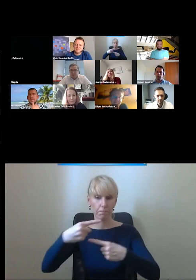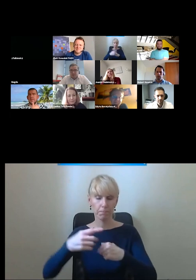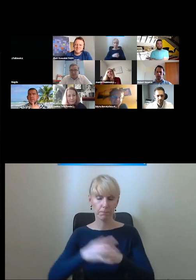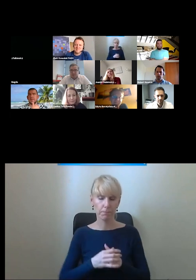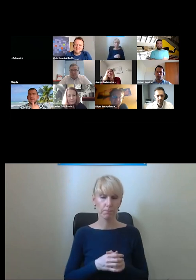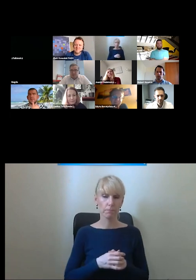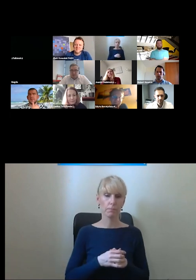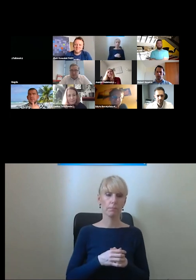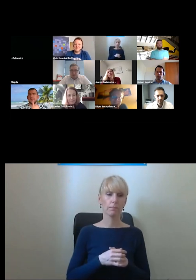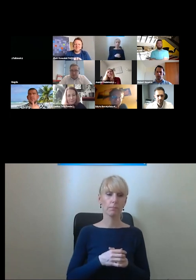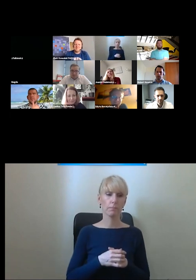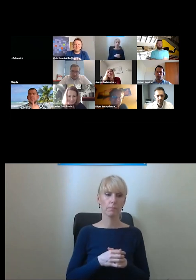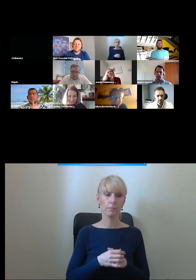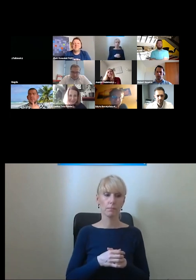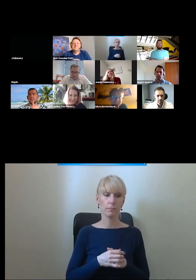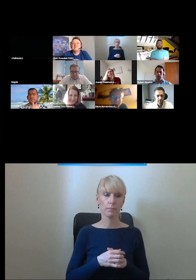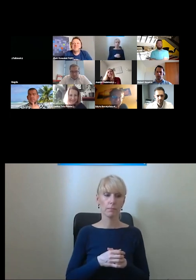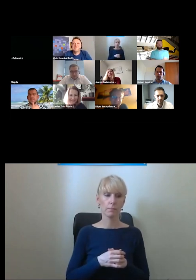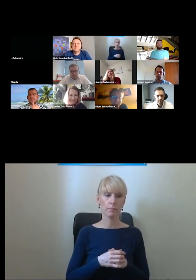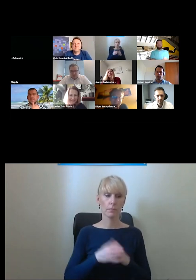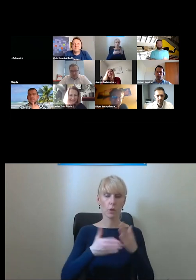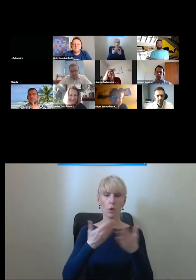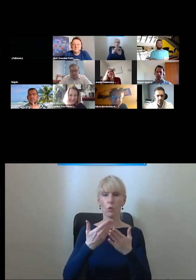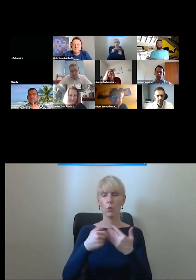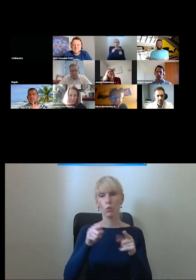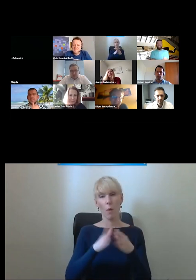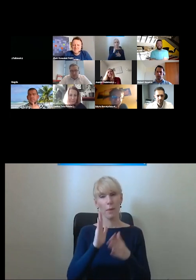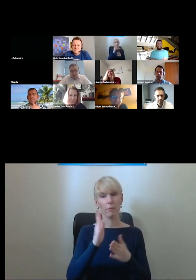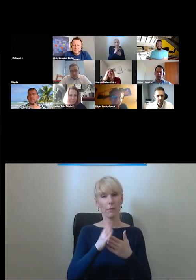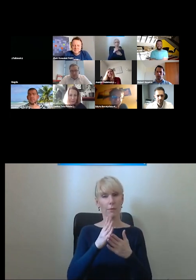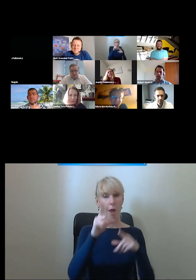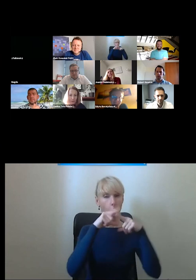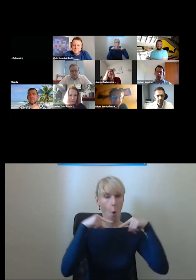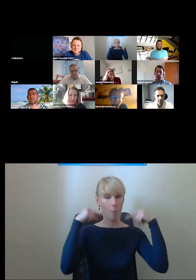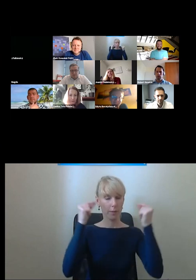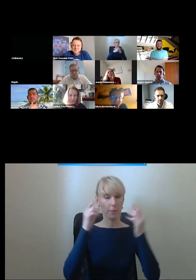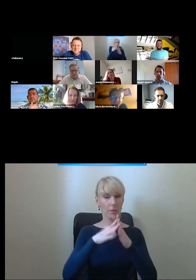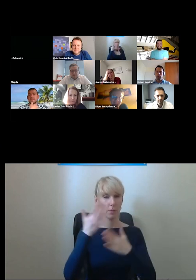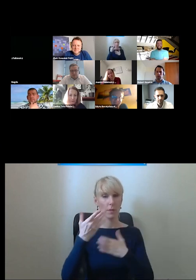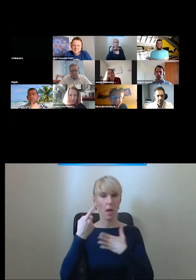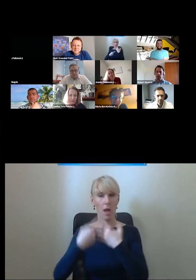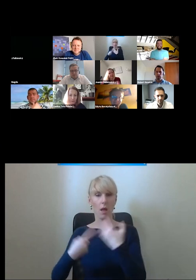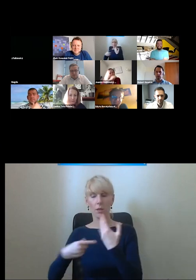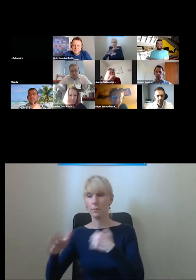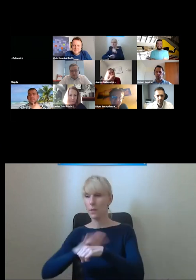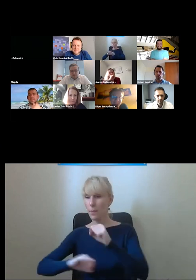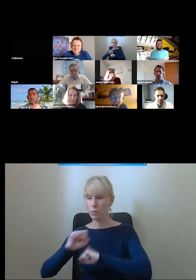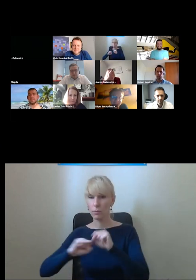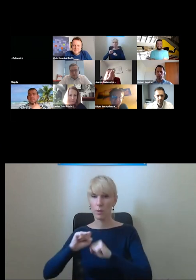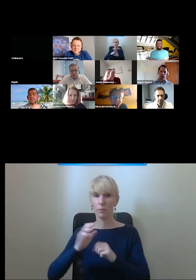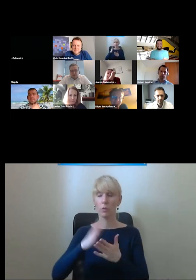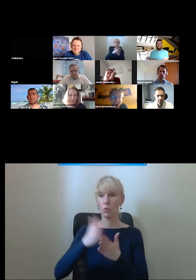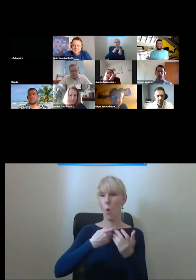optymistycznie powiem nieco mniej optymistycznie że niestety liczba osób z niepełnosprawnościami które podróżują